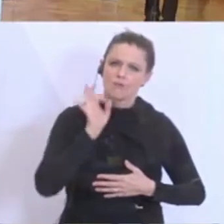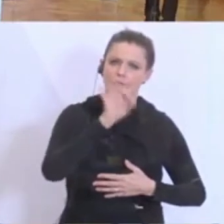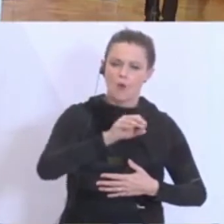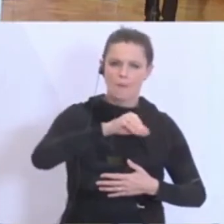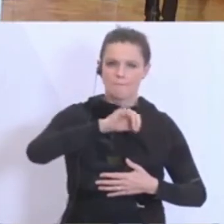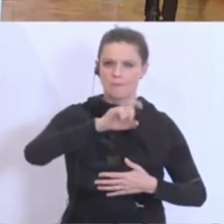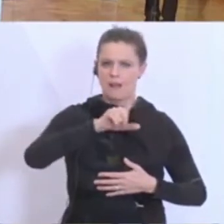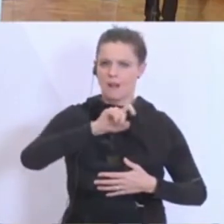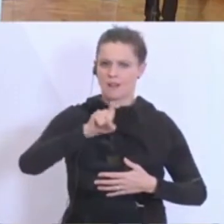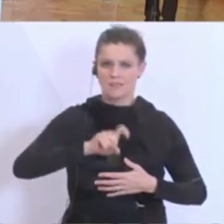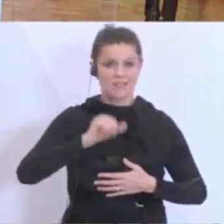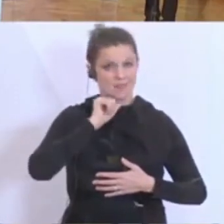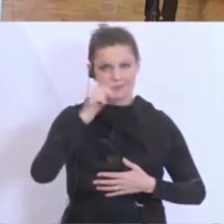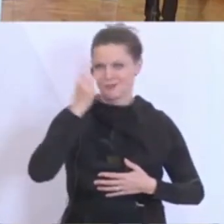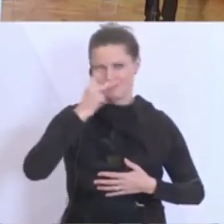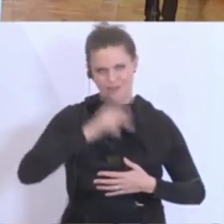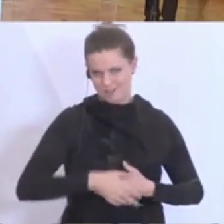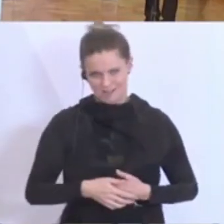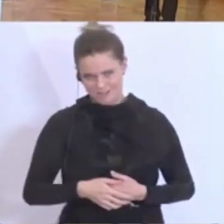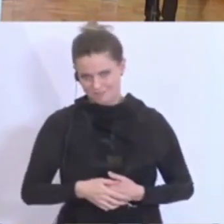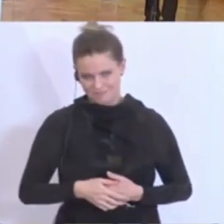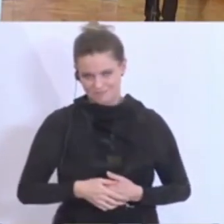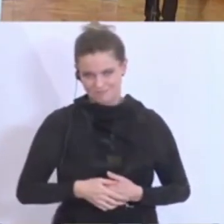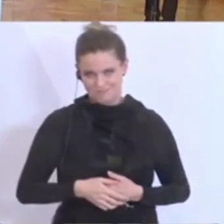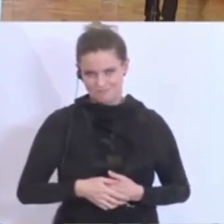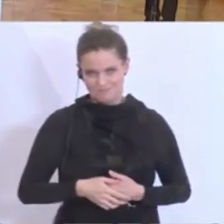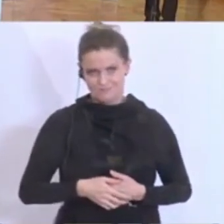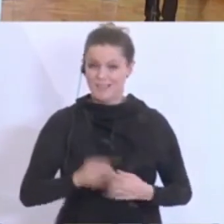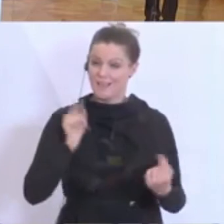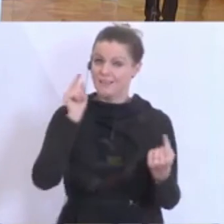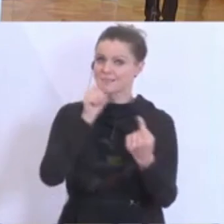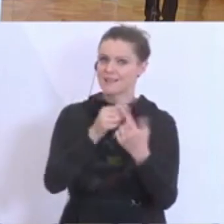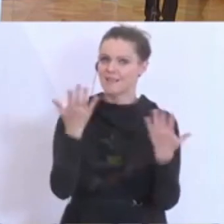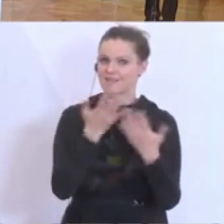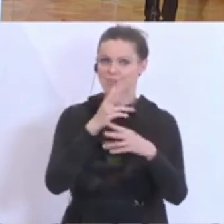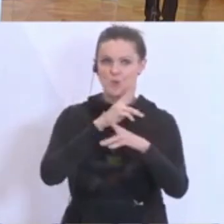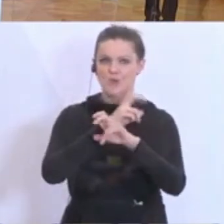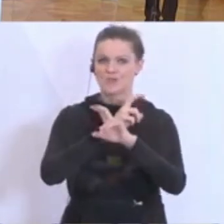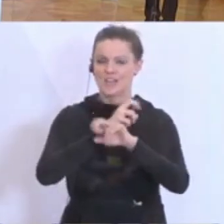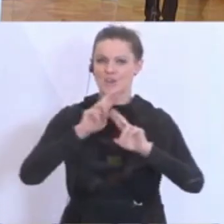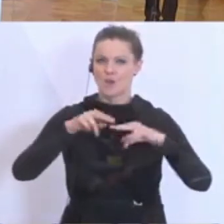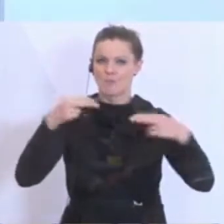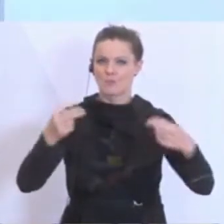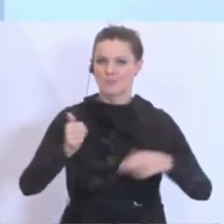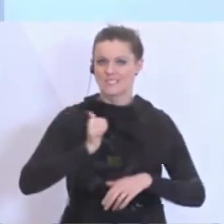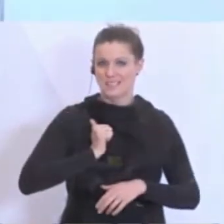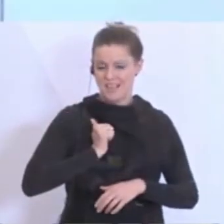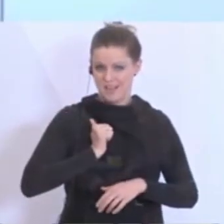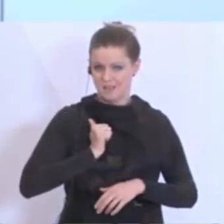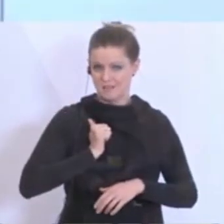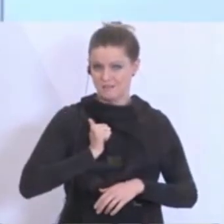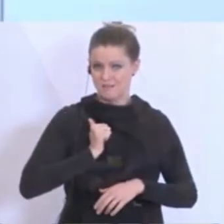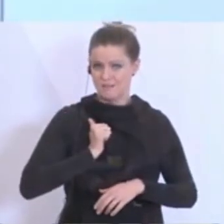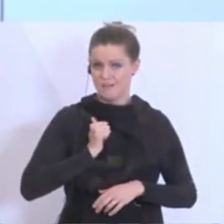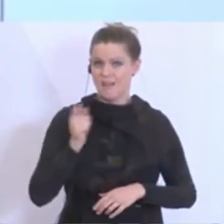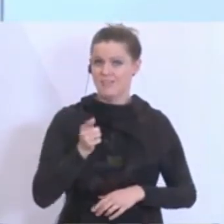ist keine Selbstverständlichkeit. Und es muss das Ziel sein, das österreichische Bundesheer und die Miliz nachhaltig, so wie es